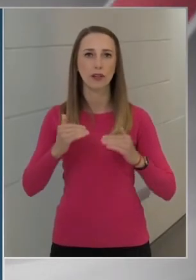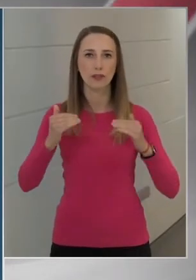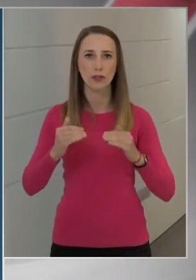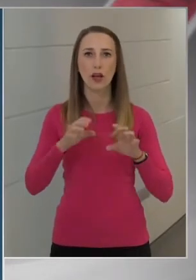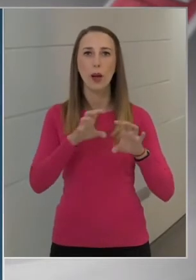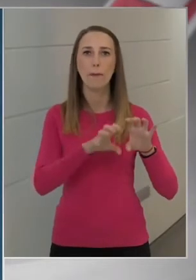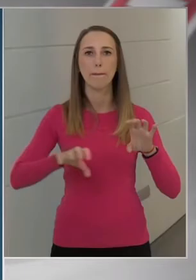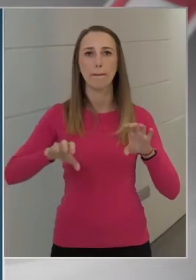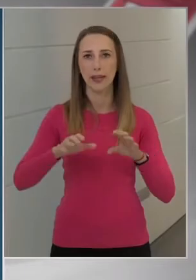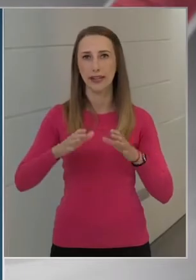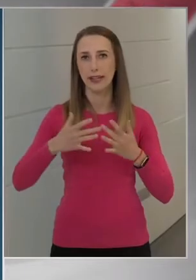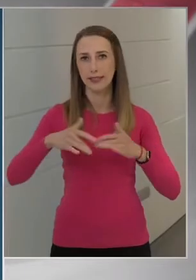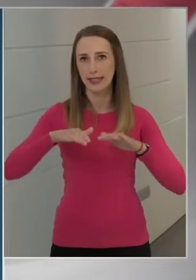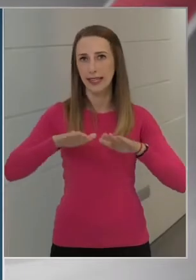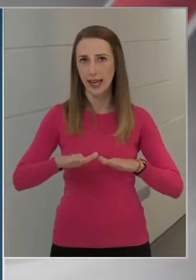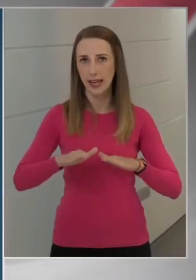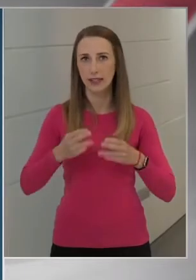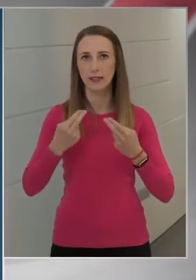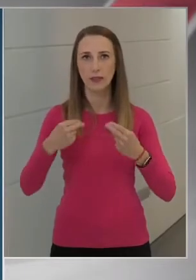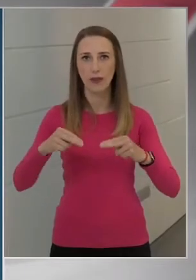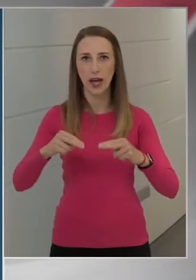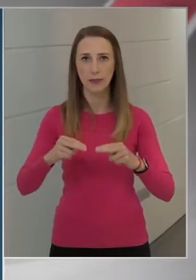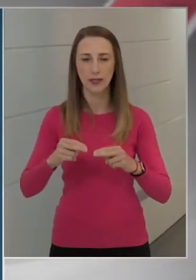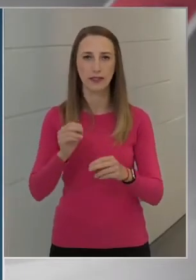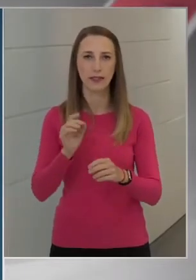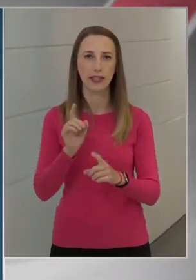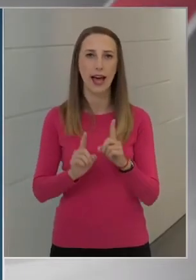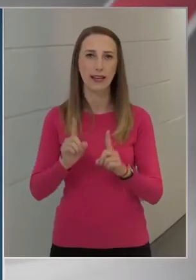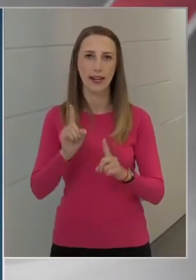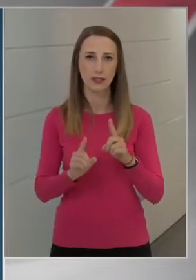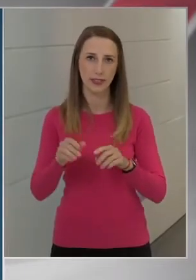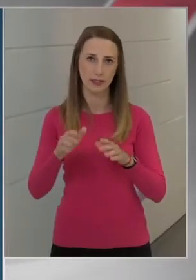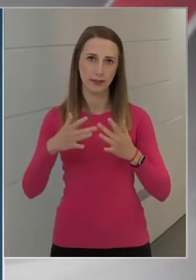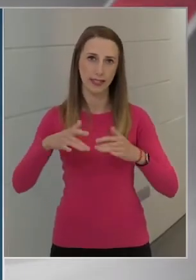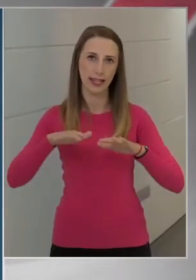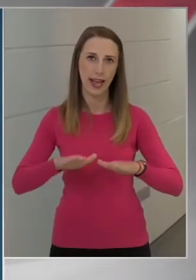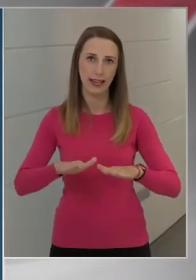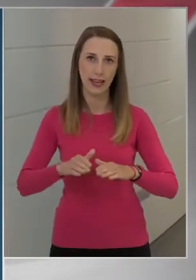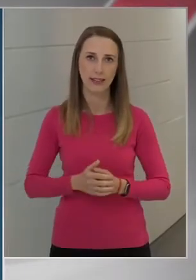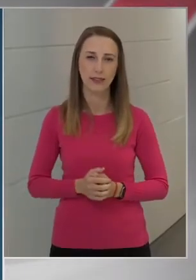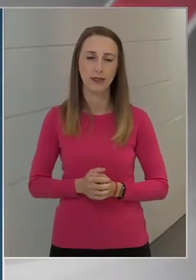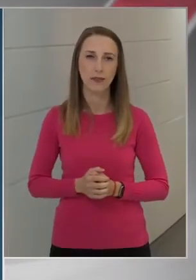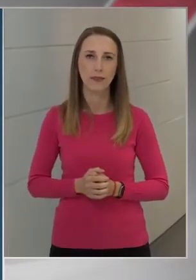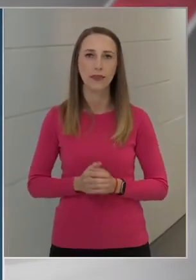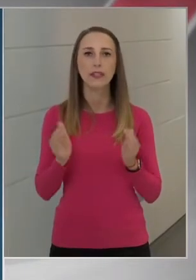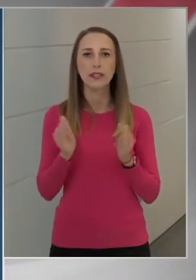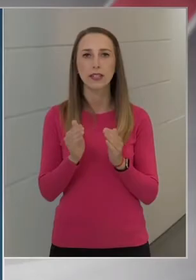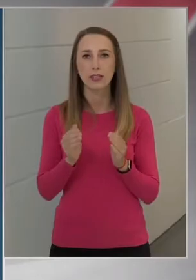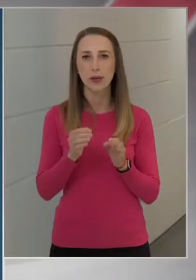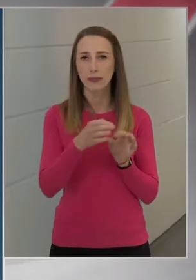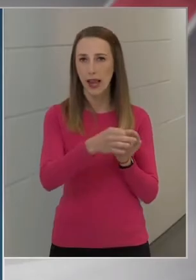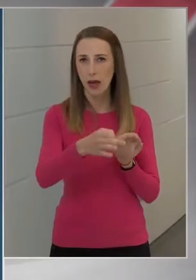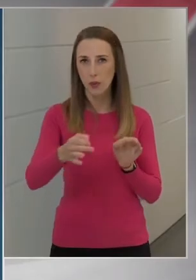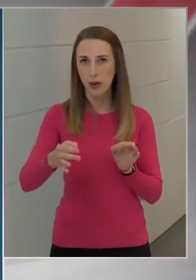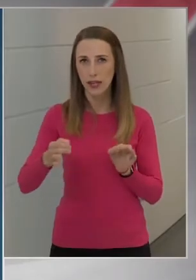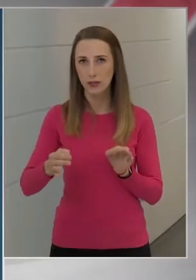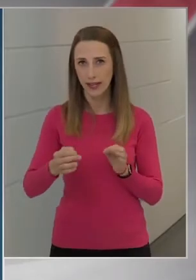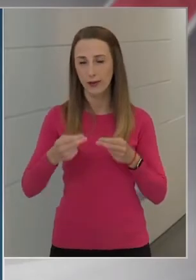megyeszékhelyek, illetve a további járási székhelyek és kisebb települések